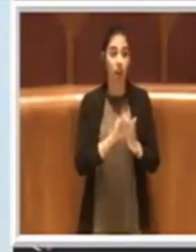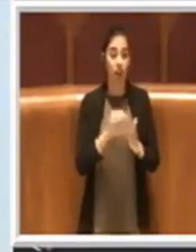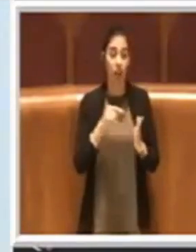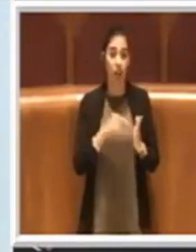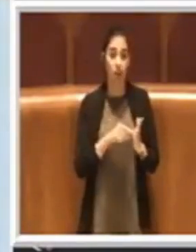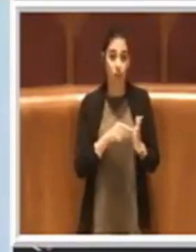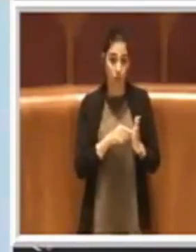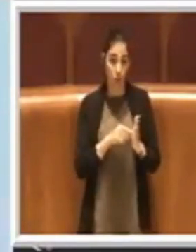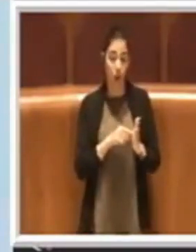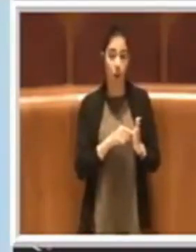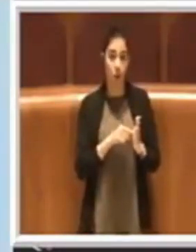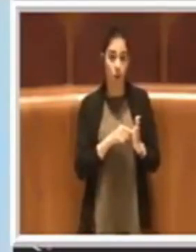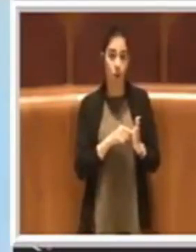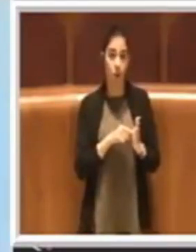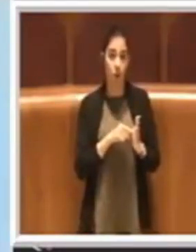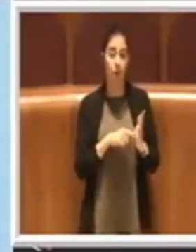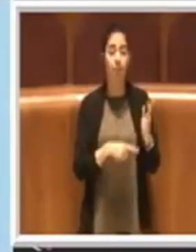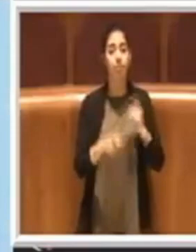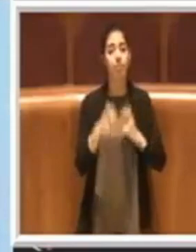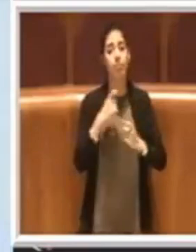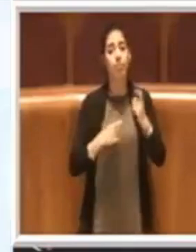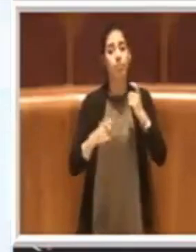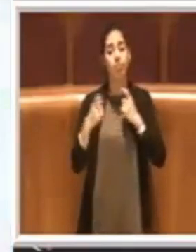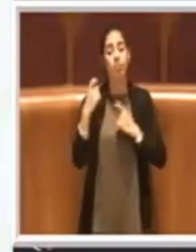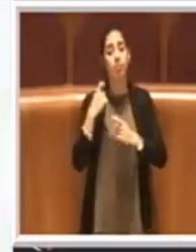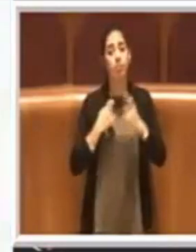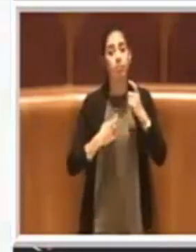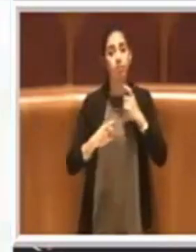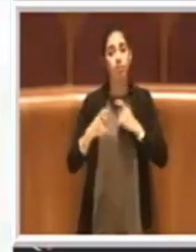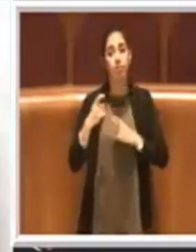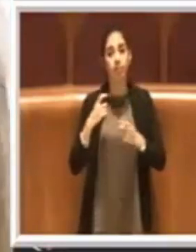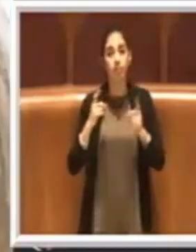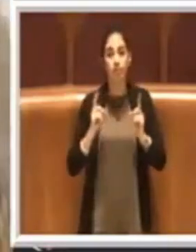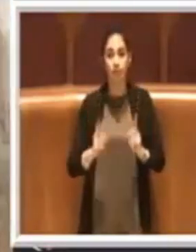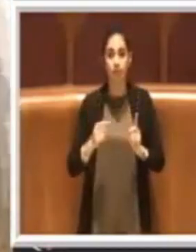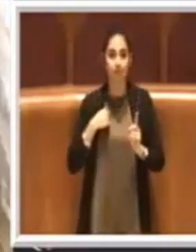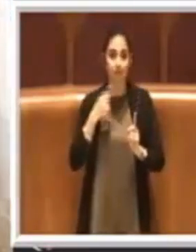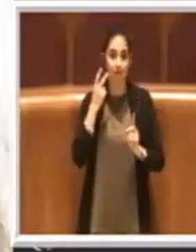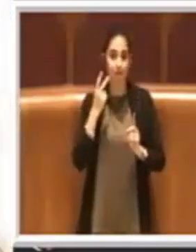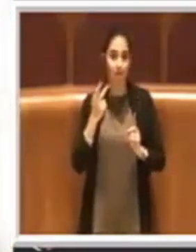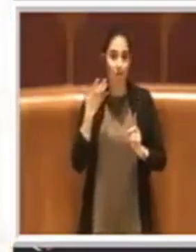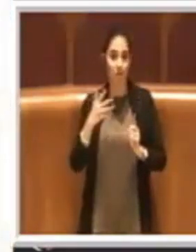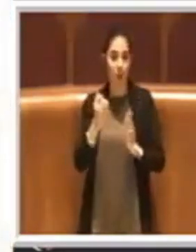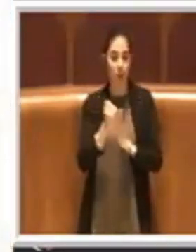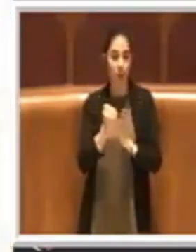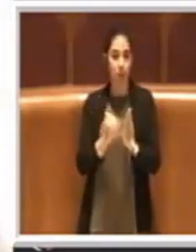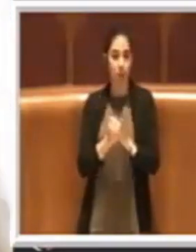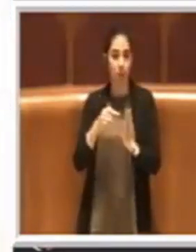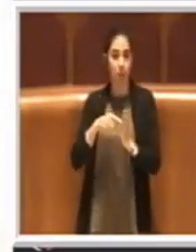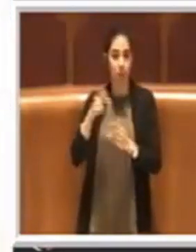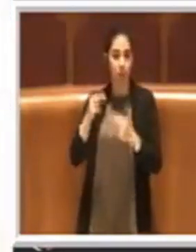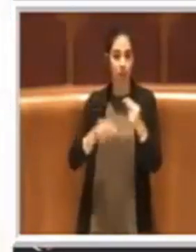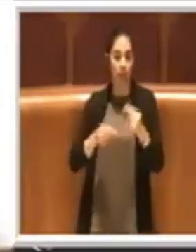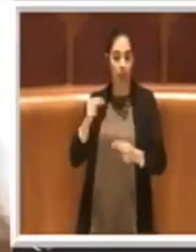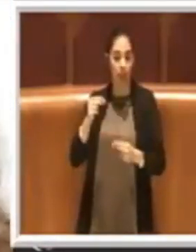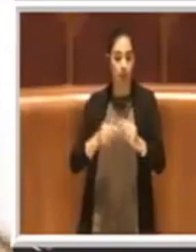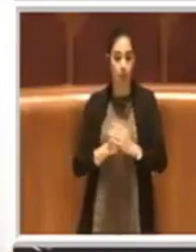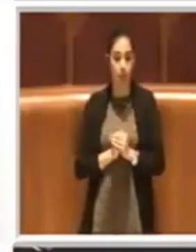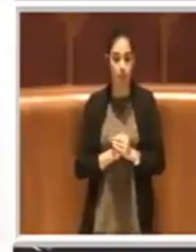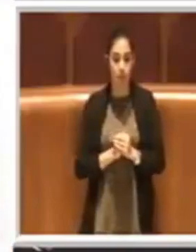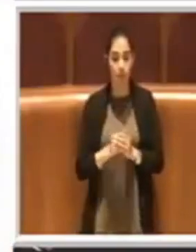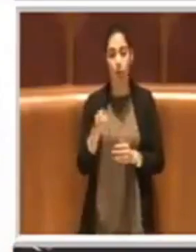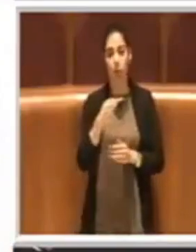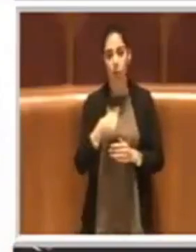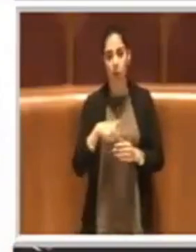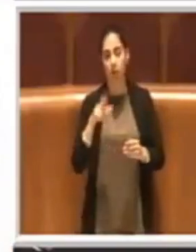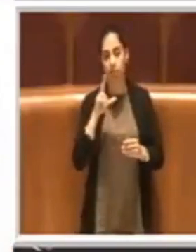anche frutto di quello che ho visto nel documento del bilancio, perché noi parliamo tanto, abbiamo sempre